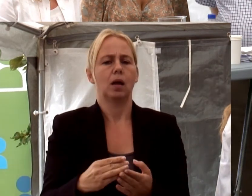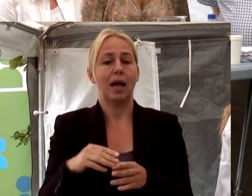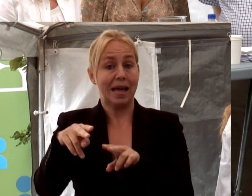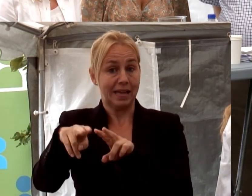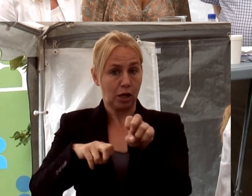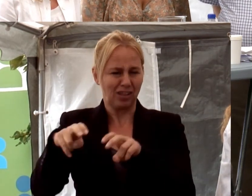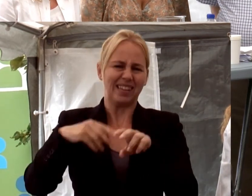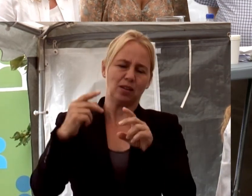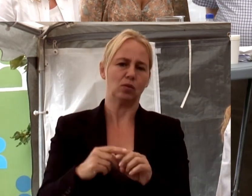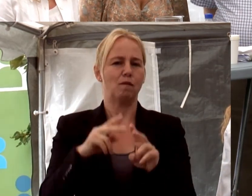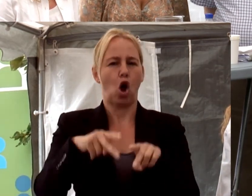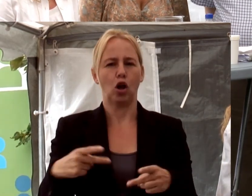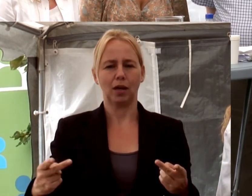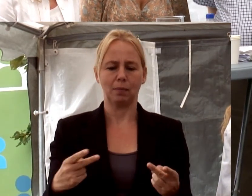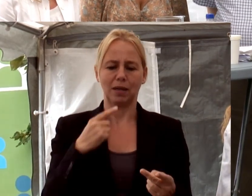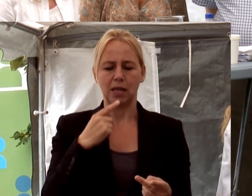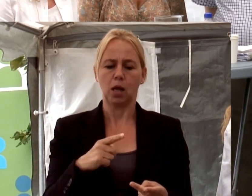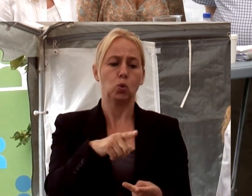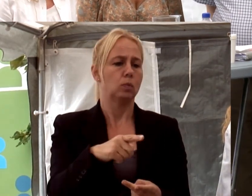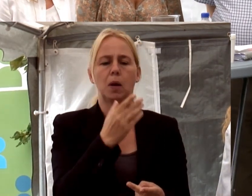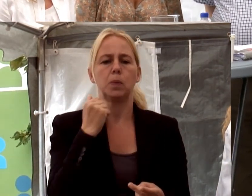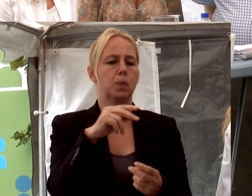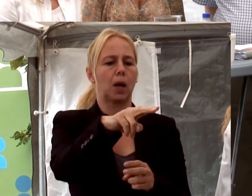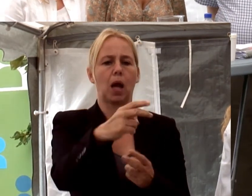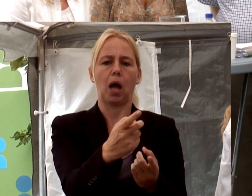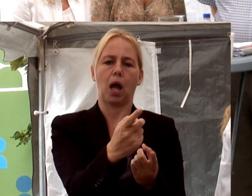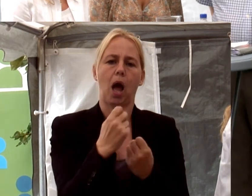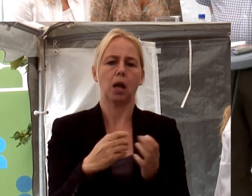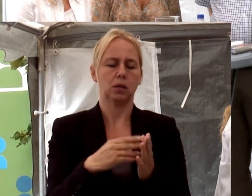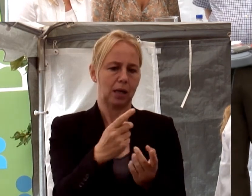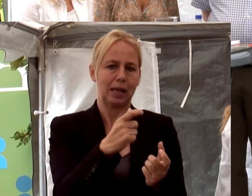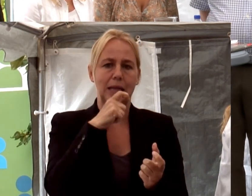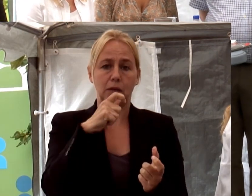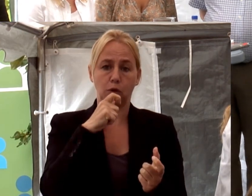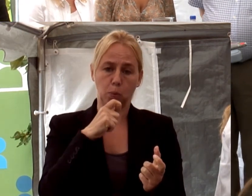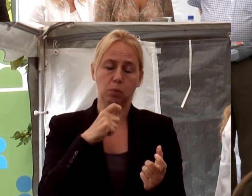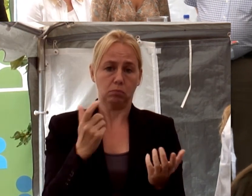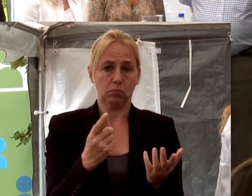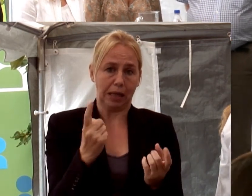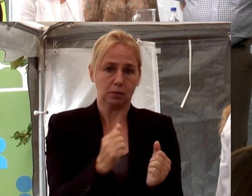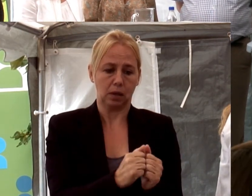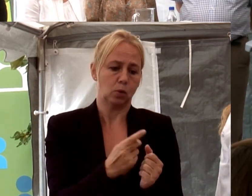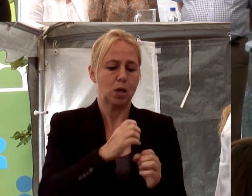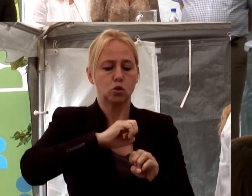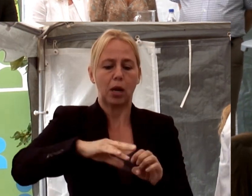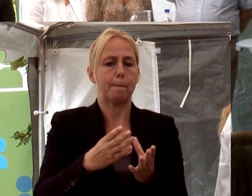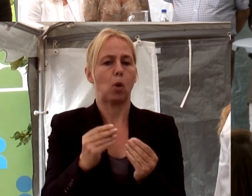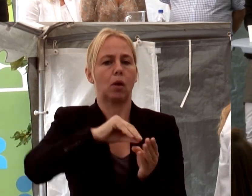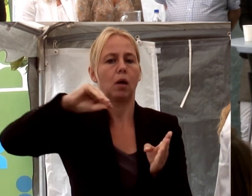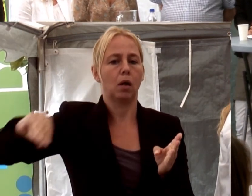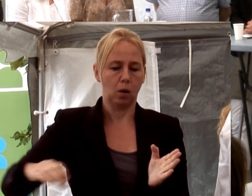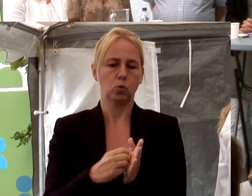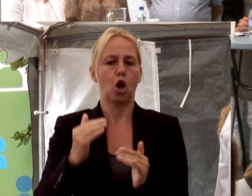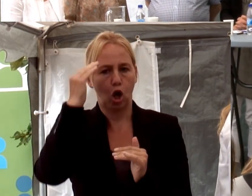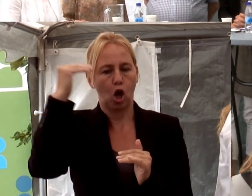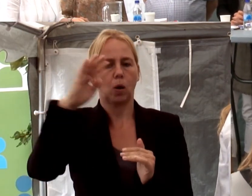Rekrytering är ju det här klassiska kan man säga att du inte blir kallad ens gång till en anställningsintervju. Du sorteras bort redan på grund